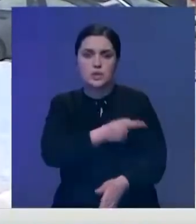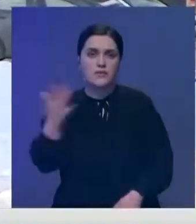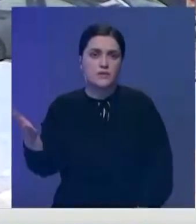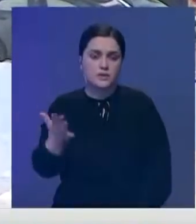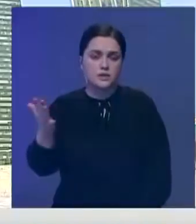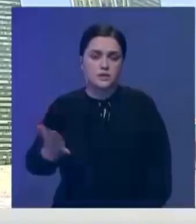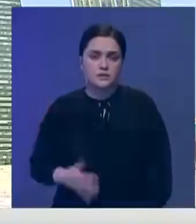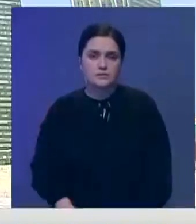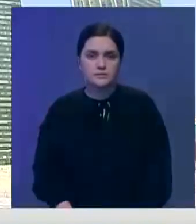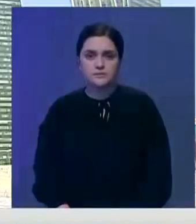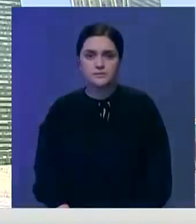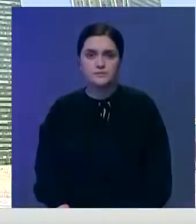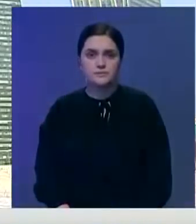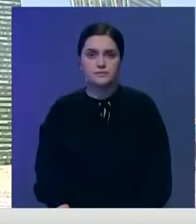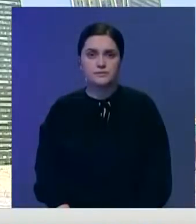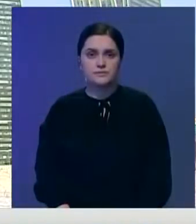сильный ветер.